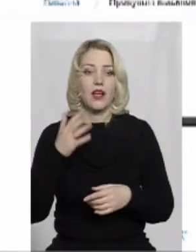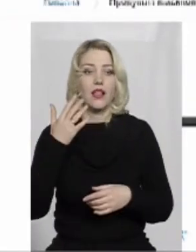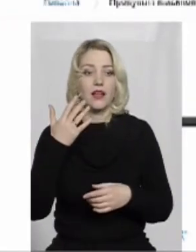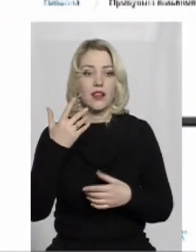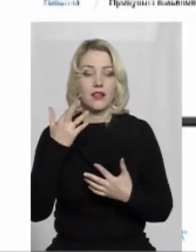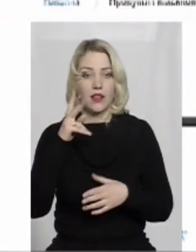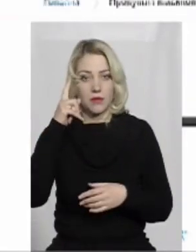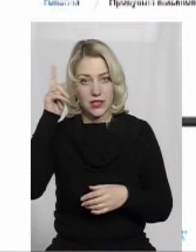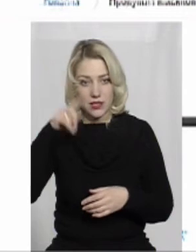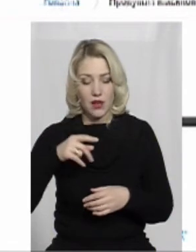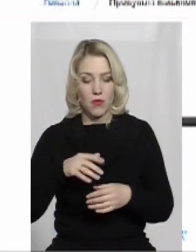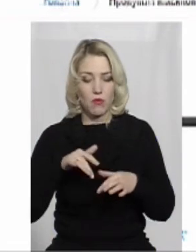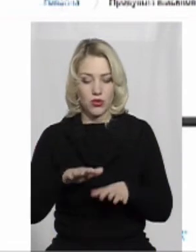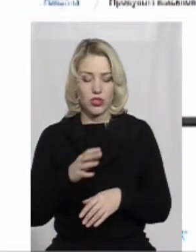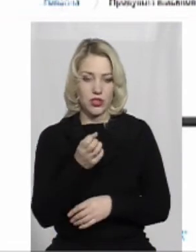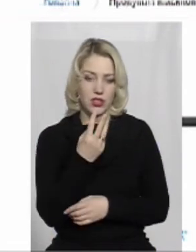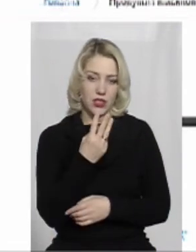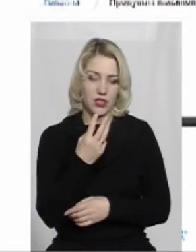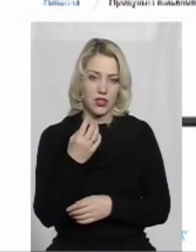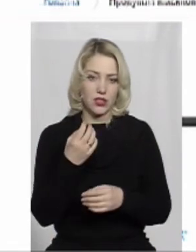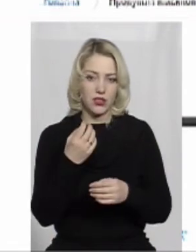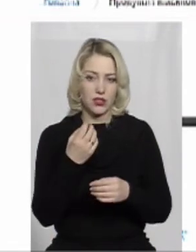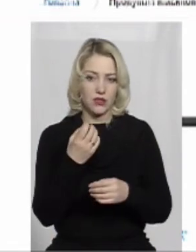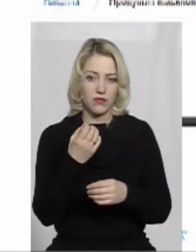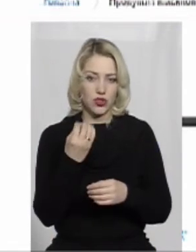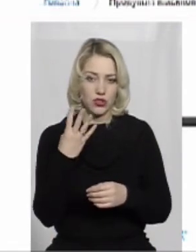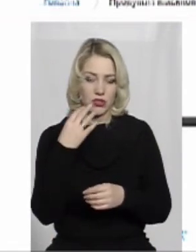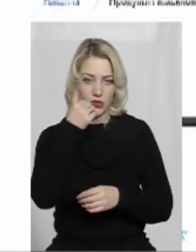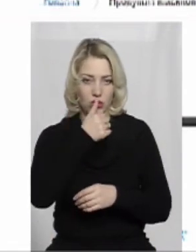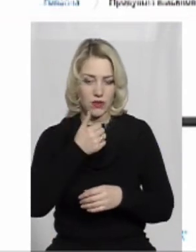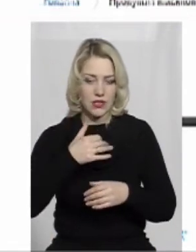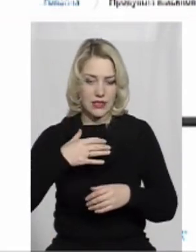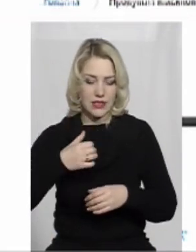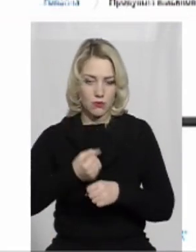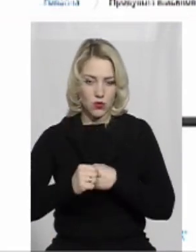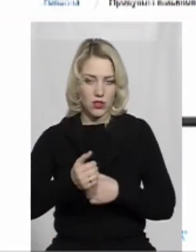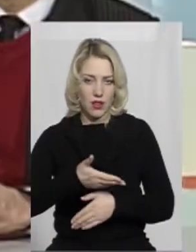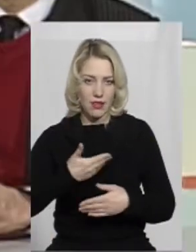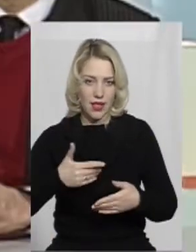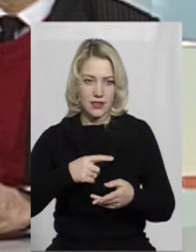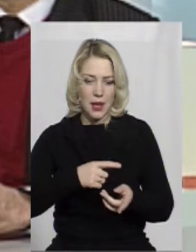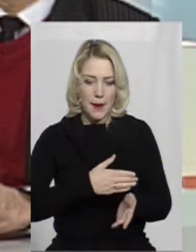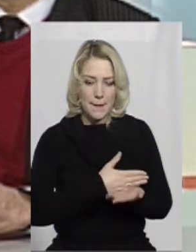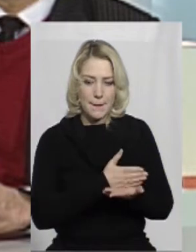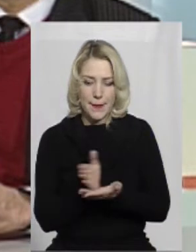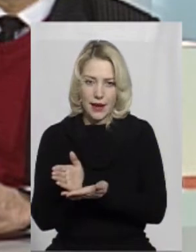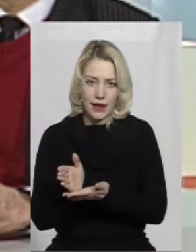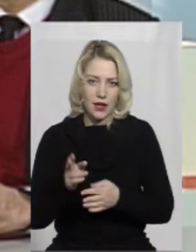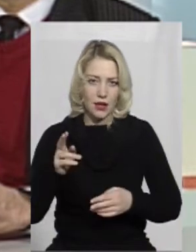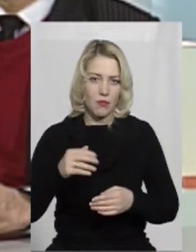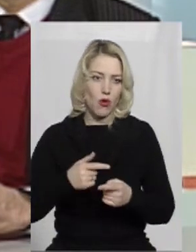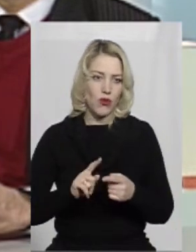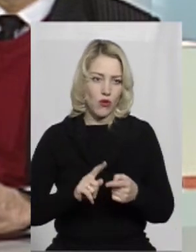знаємо, в події 2014-2015 років змусили нас перепрофілюватися, модернизувати виробництво,